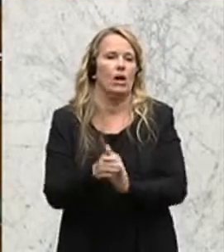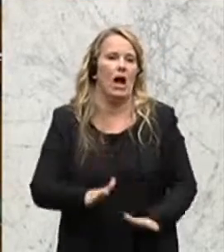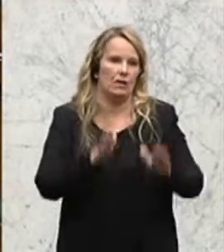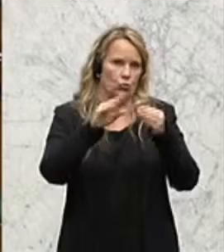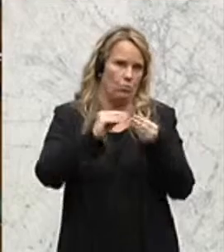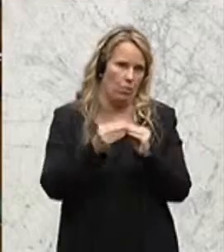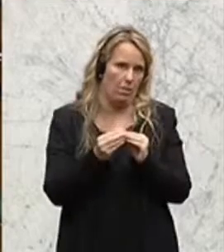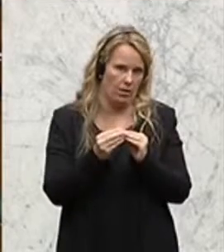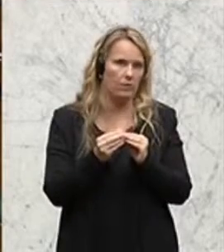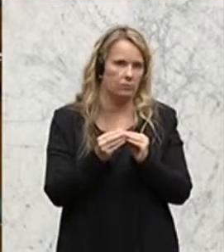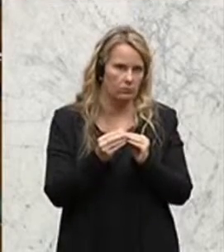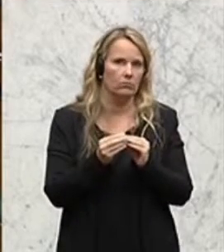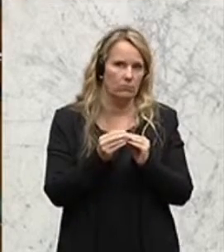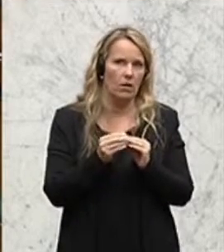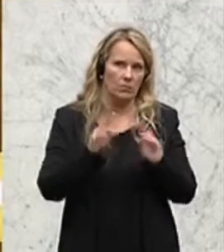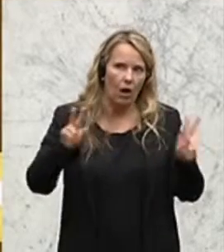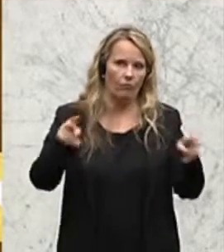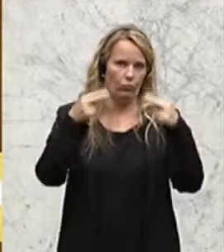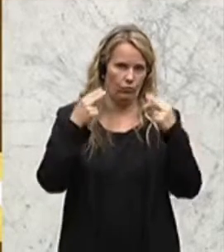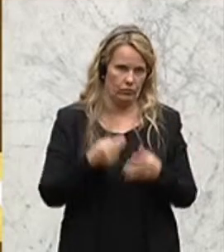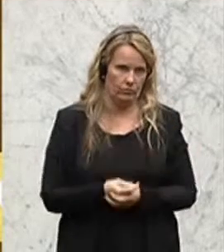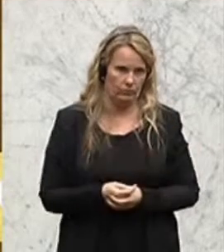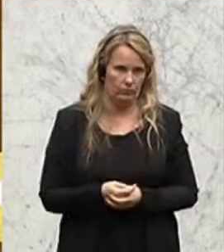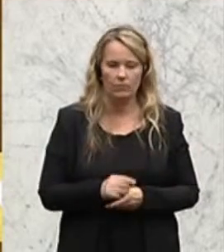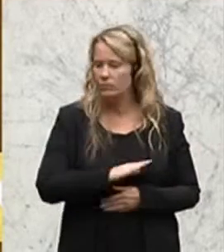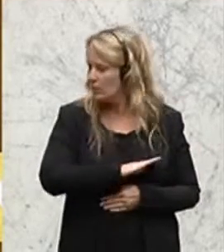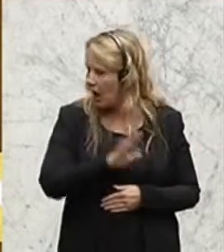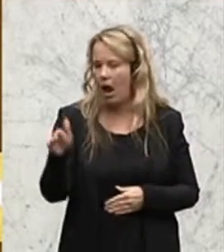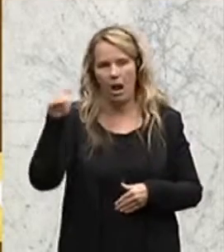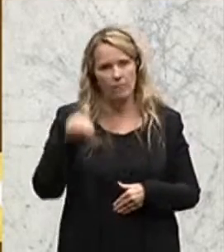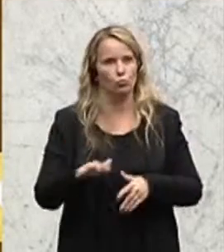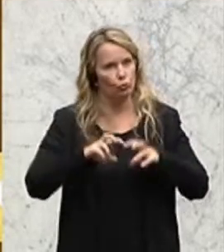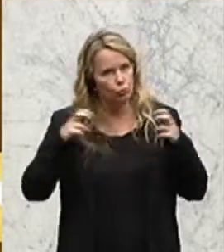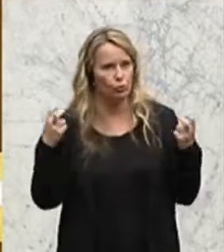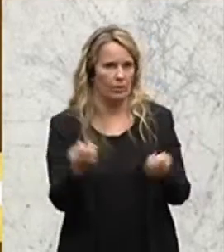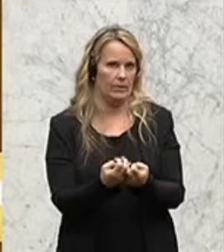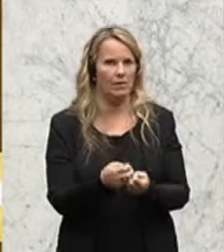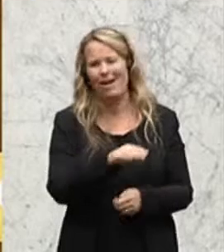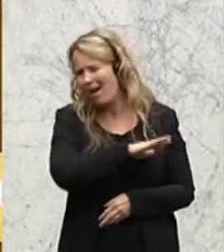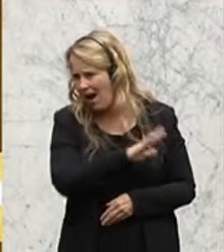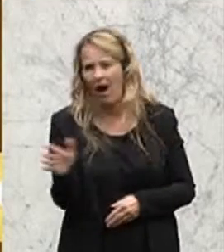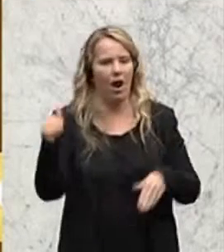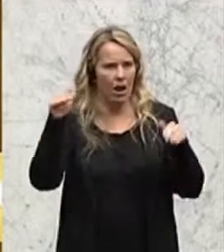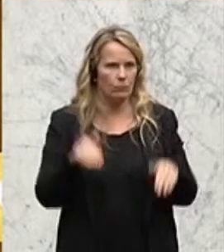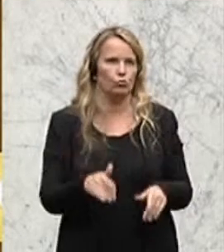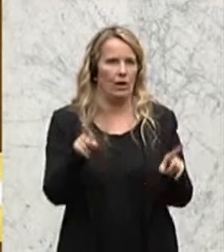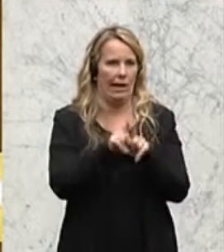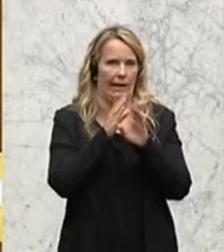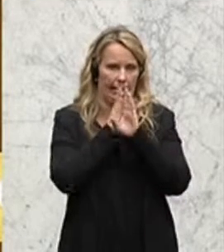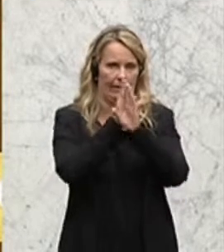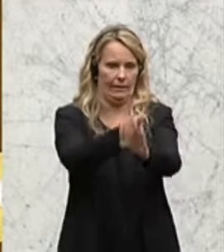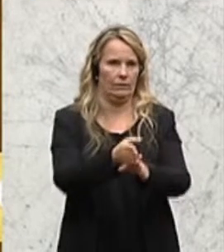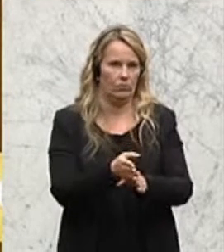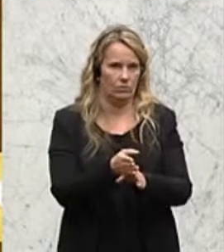Asylproblematik aufgerufen hat. Alle müssen sich zusammentun, alle müssen an einem Strang